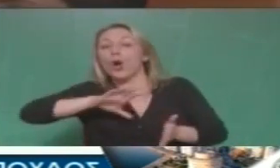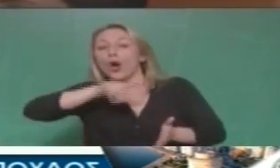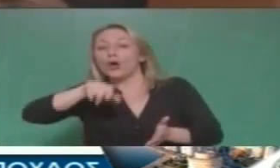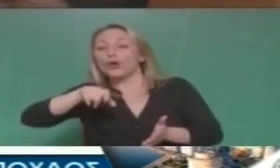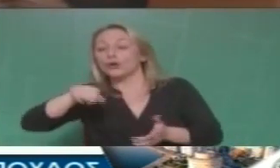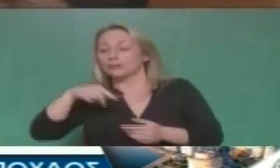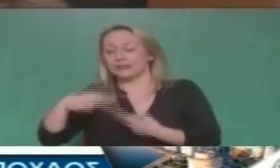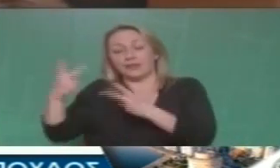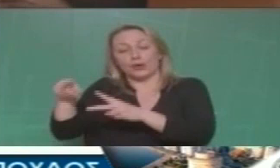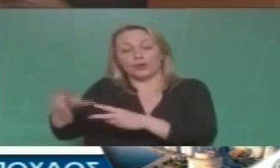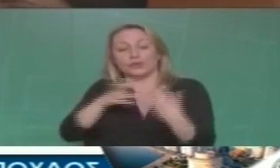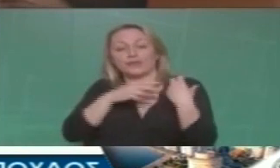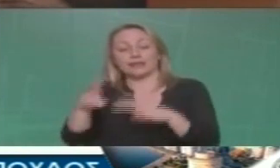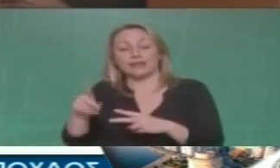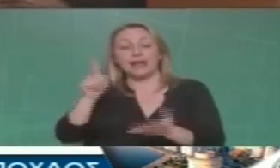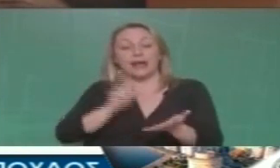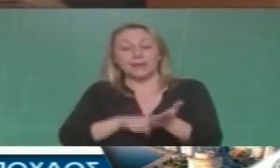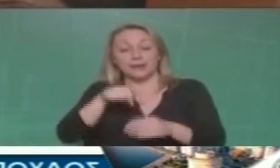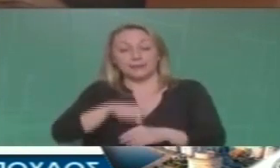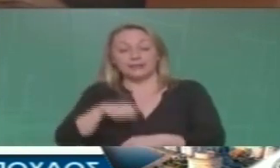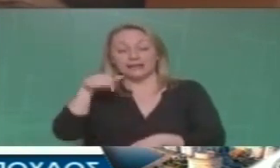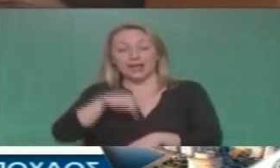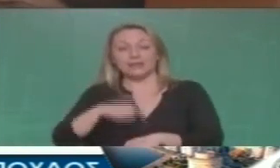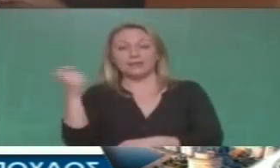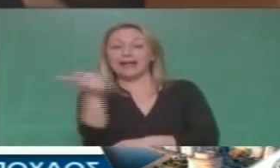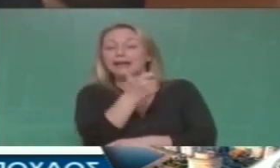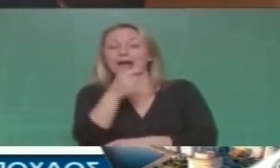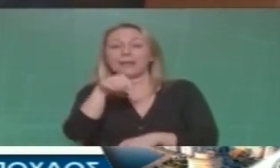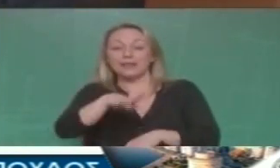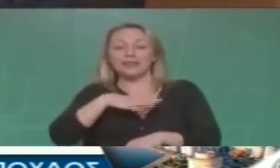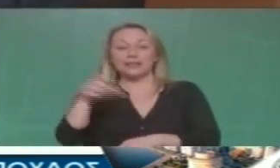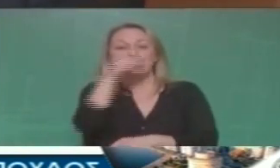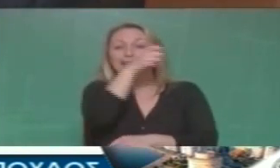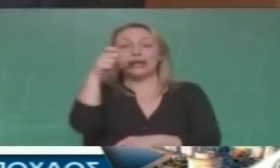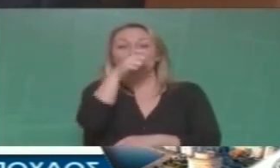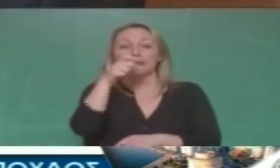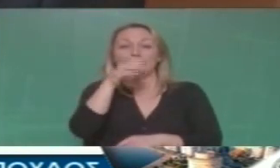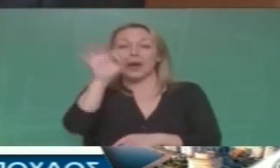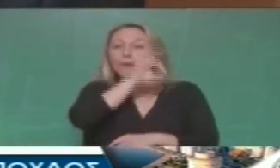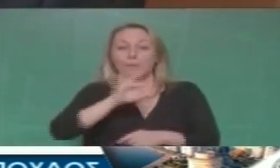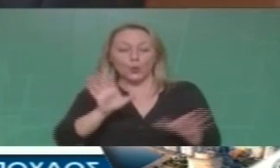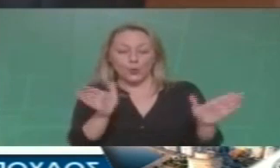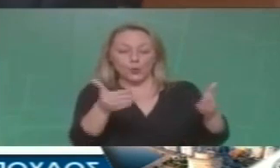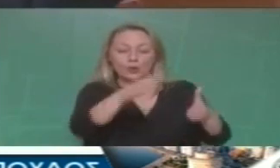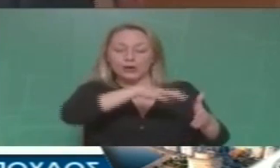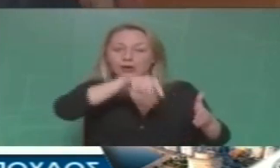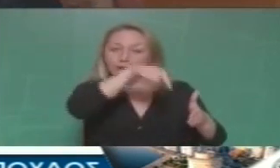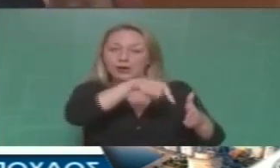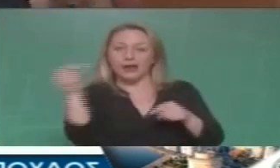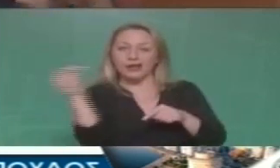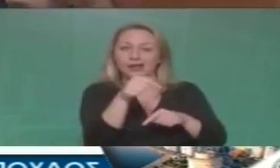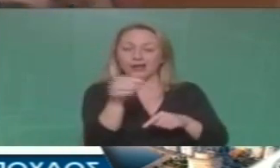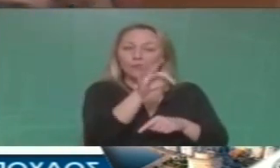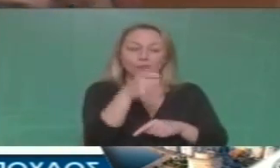πράγμα για την ελεγχόμενη όπως λέει χρήση των ναρκωτικών πρέπει να βρούμε και άλλο που θα πέφτει η